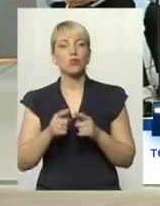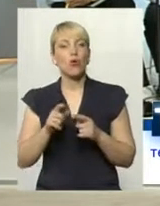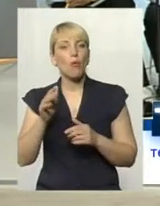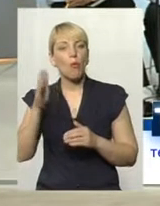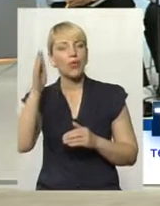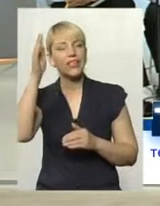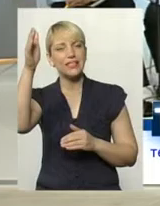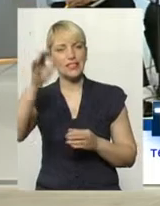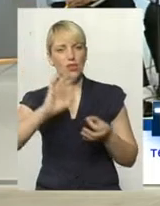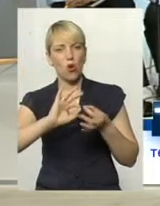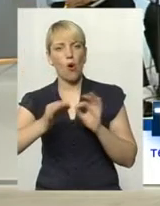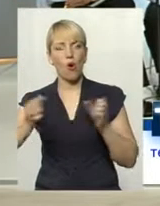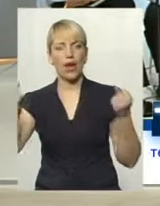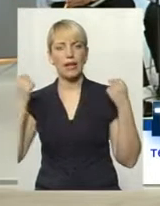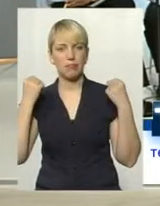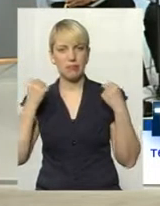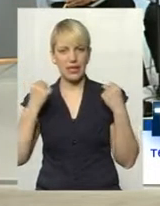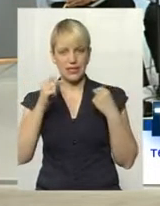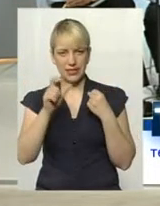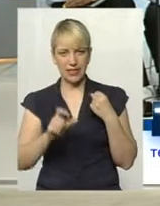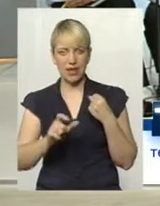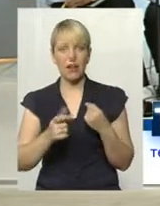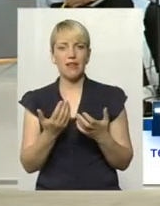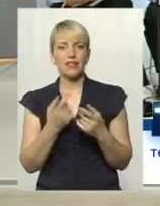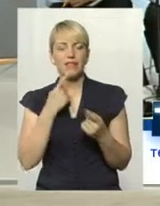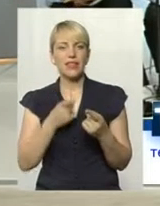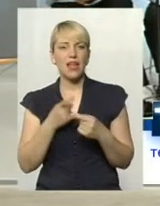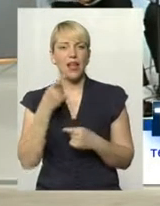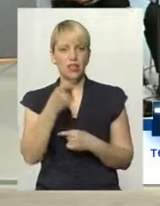десь в далекому віддаленому селі?